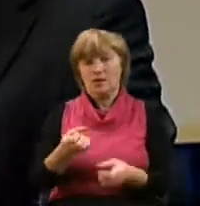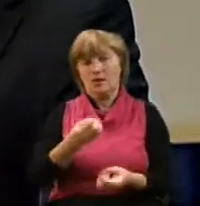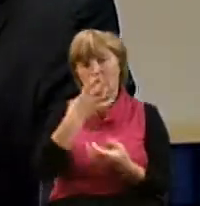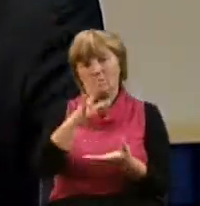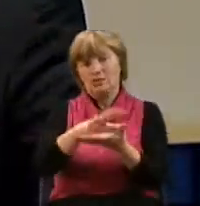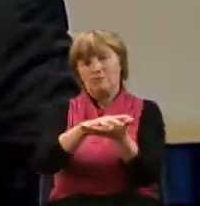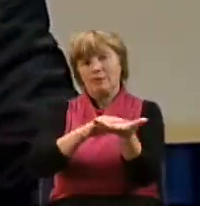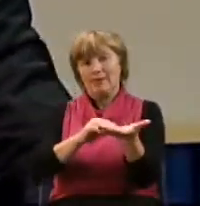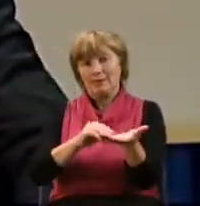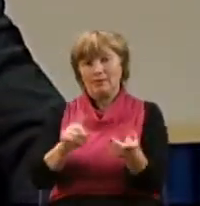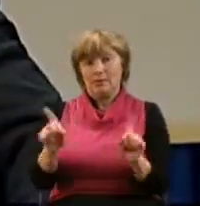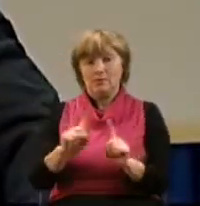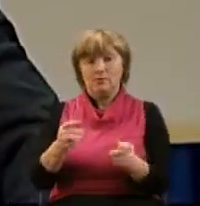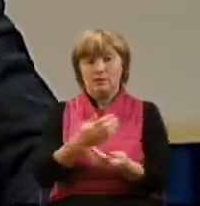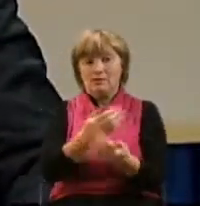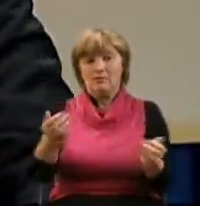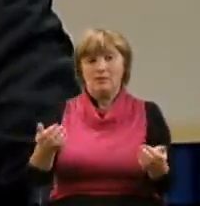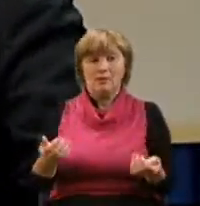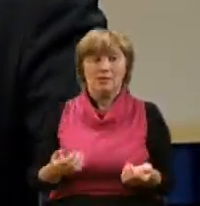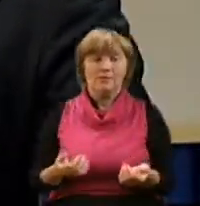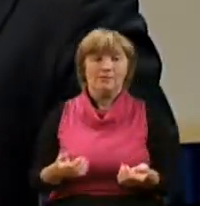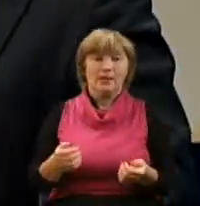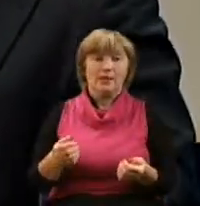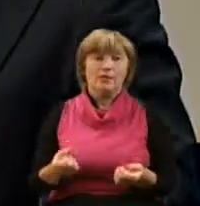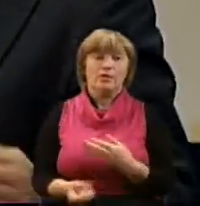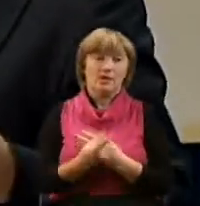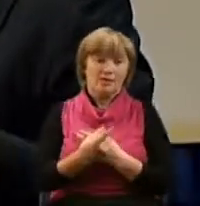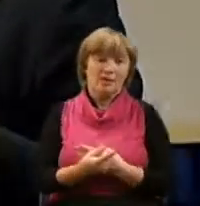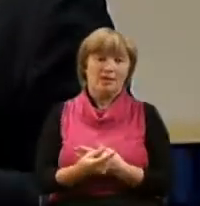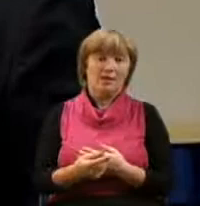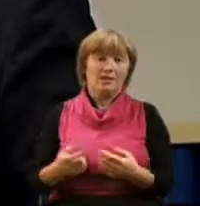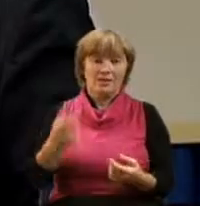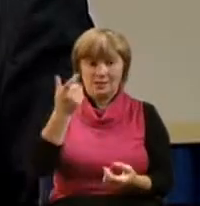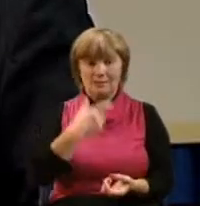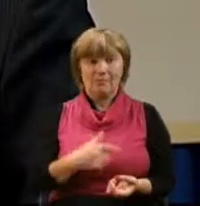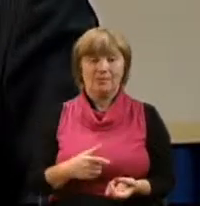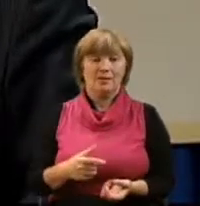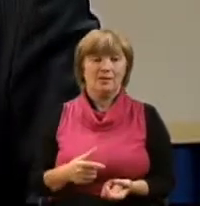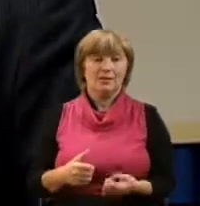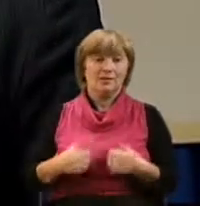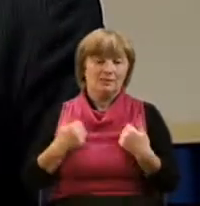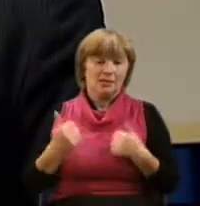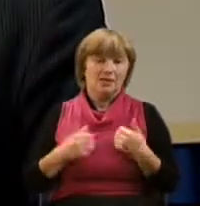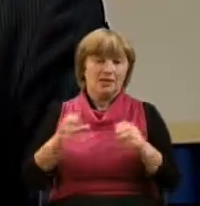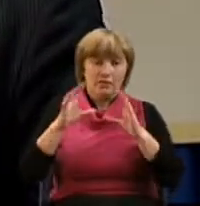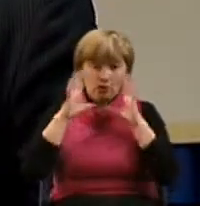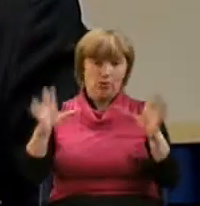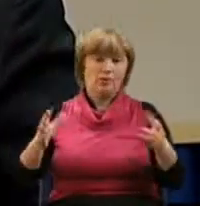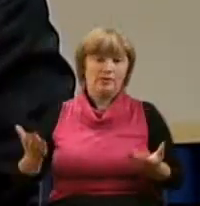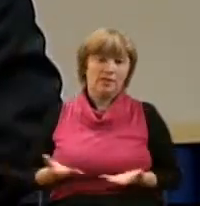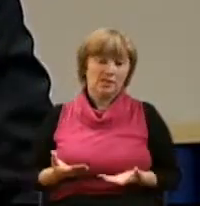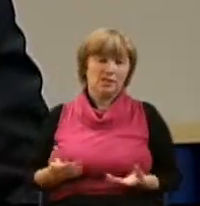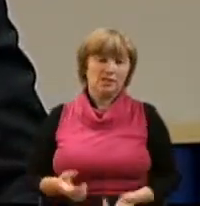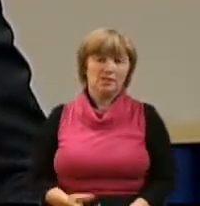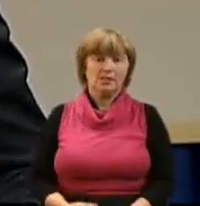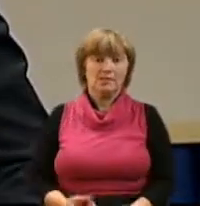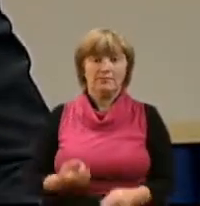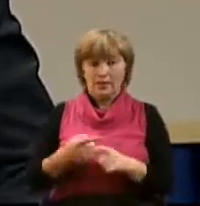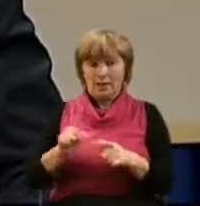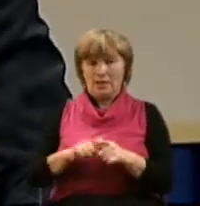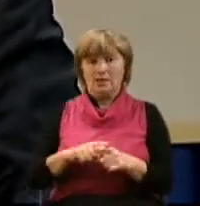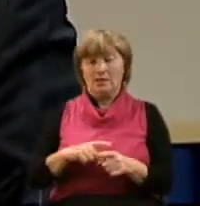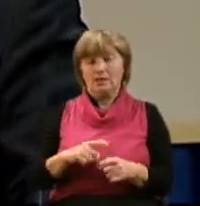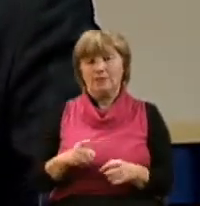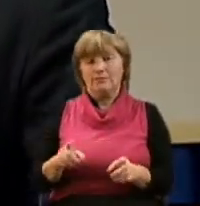примером для того, чтобы мы с вами проявляли инициативу в своей духовной жизни. Что это значит? Это